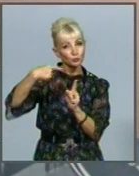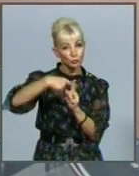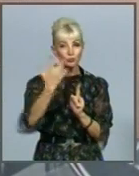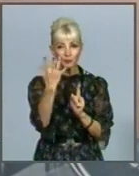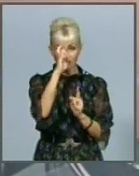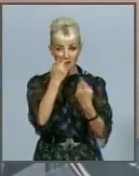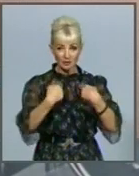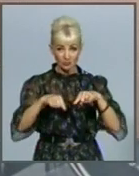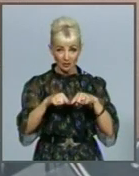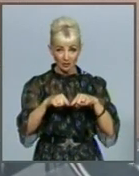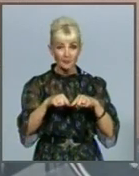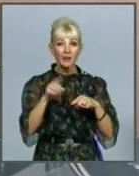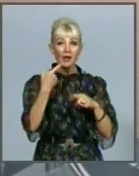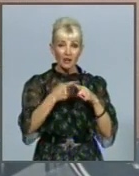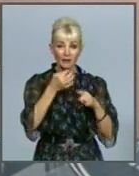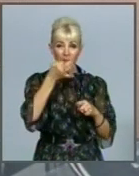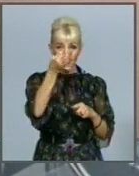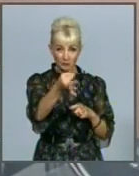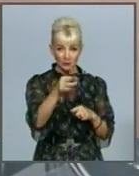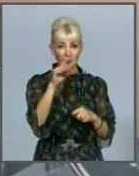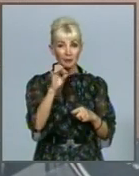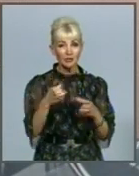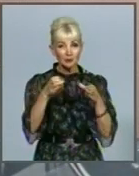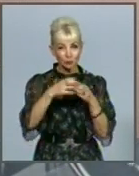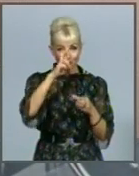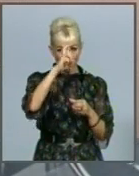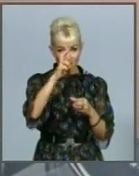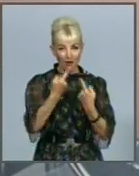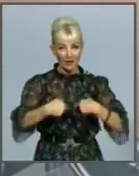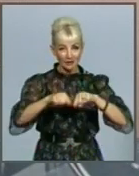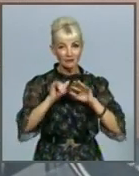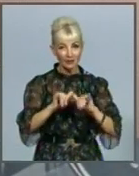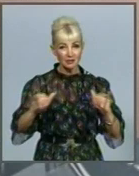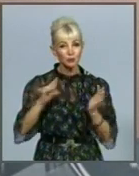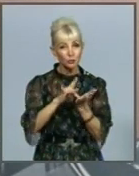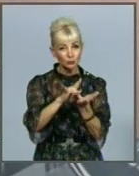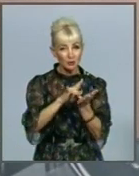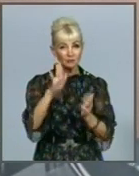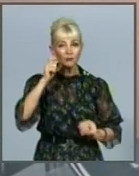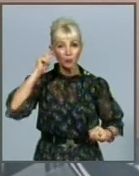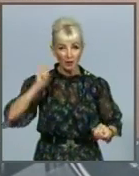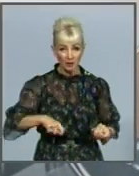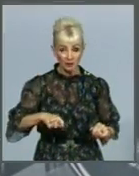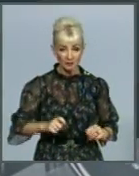'ять держав. Про це йдеться у повідомленні пресслужби Державного агентства розвитку туризму в Україні.